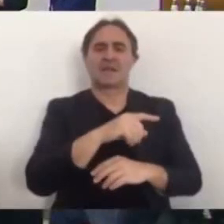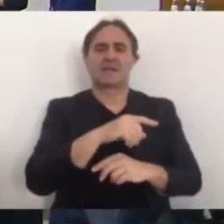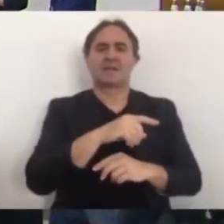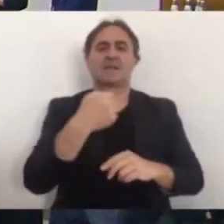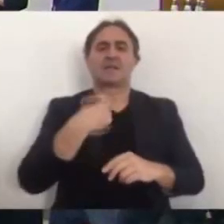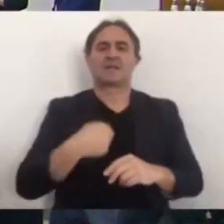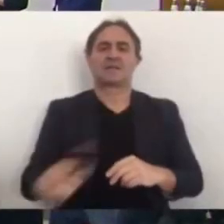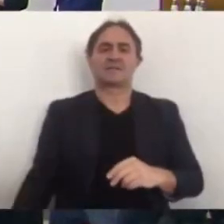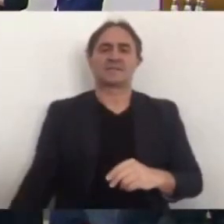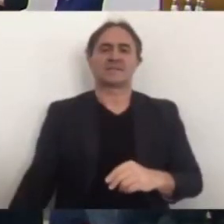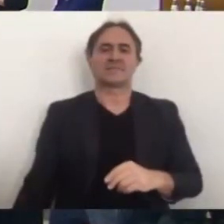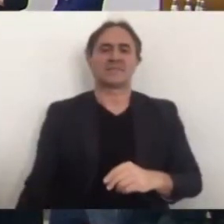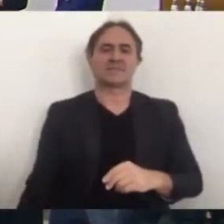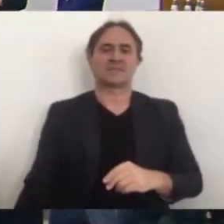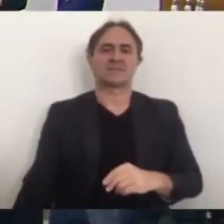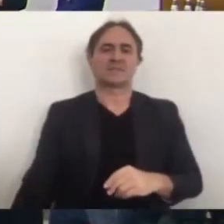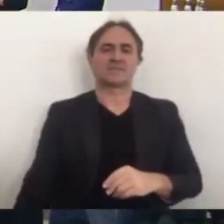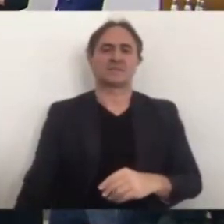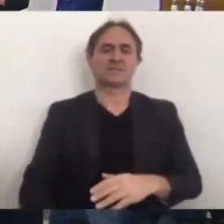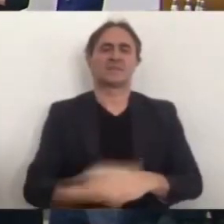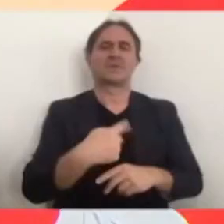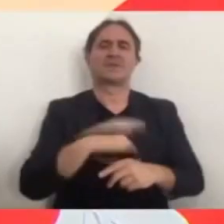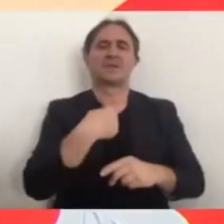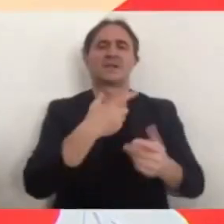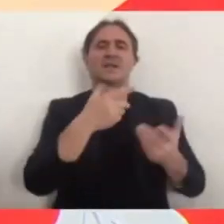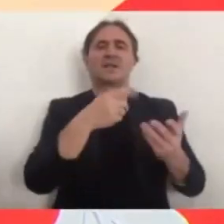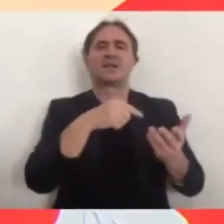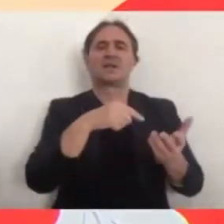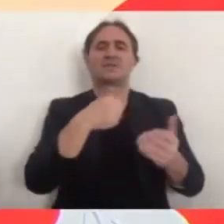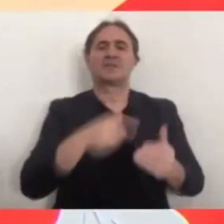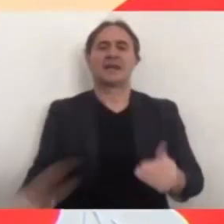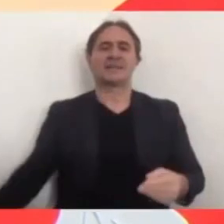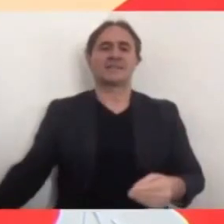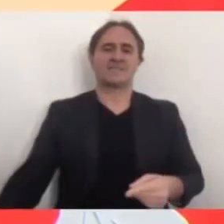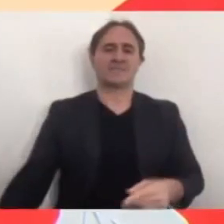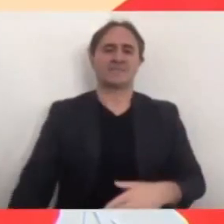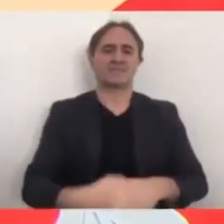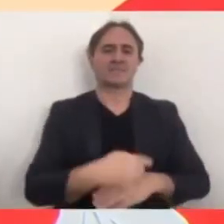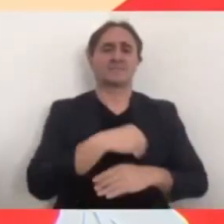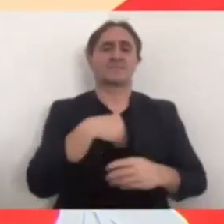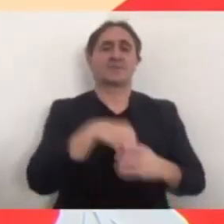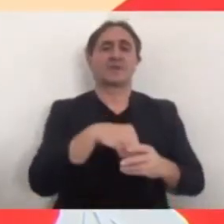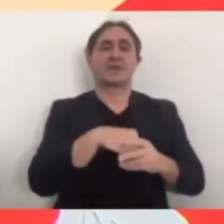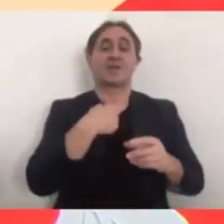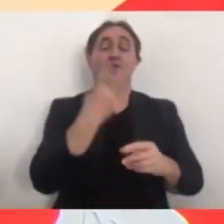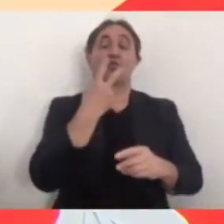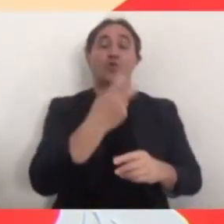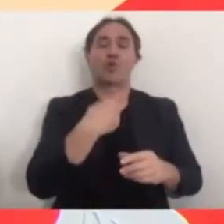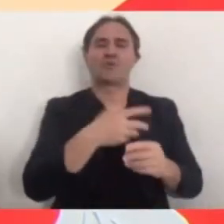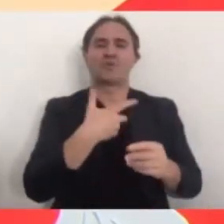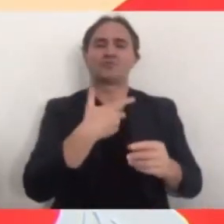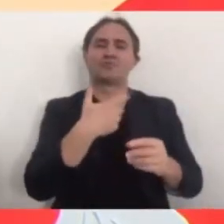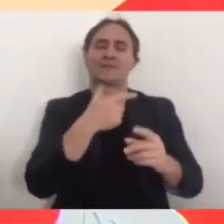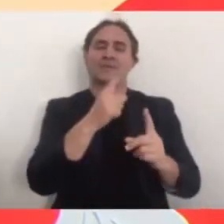da quella che è stata un'affermazione che personalmente trovo assai incisiva del ministro